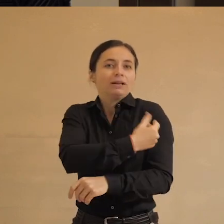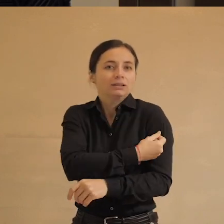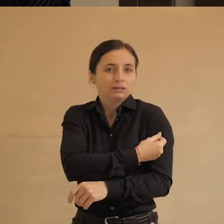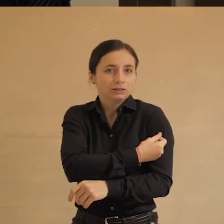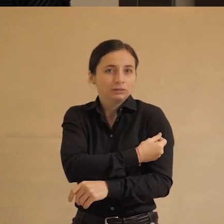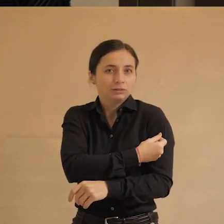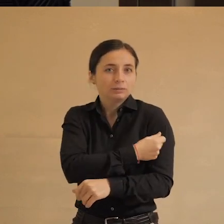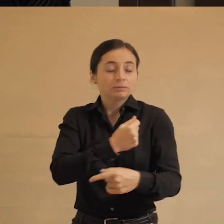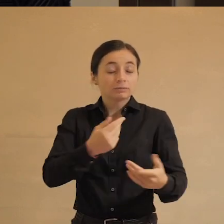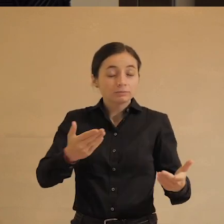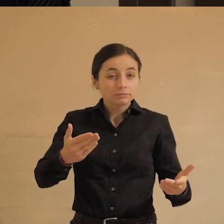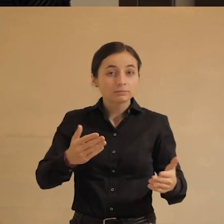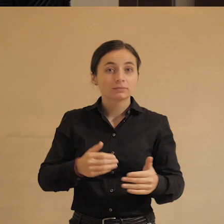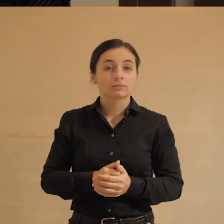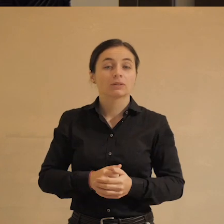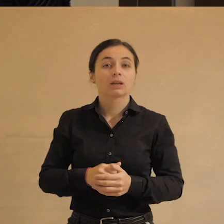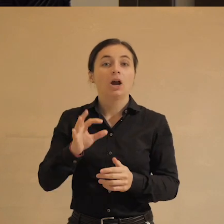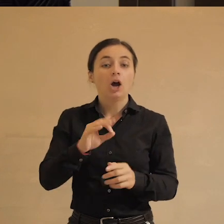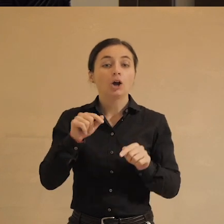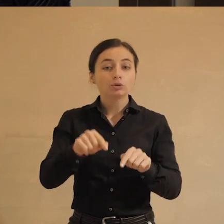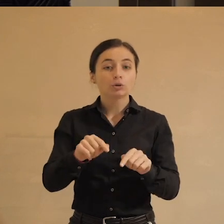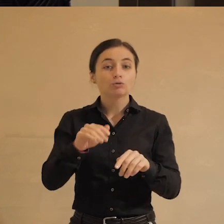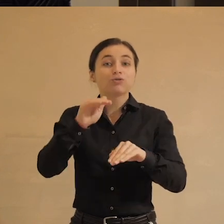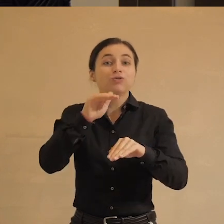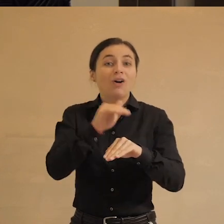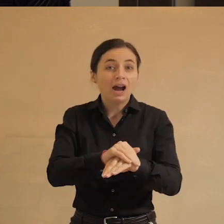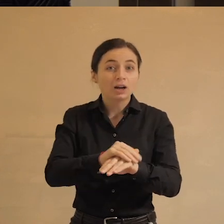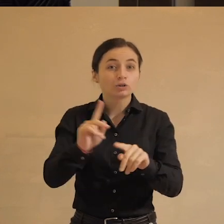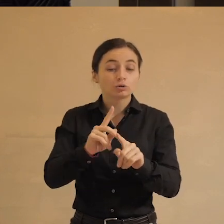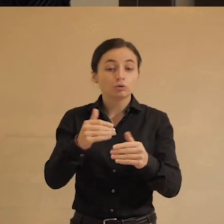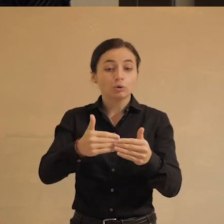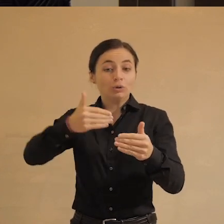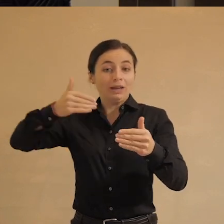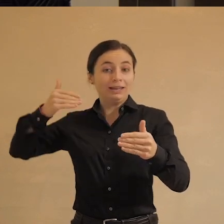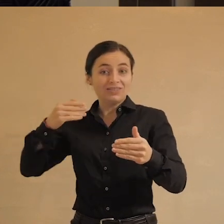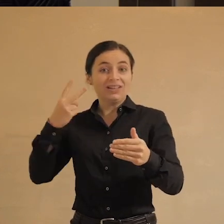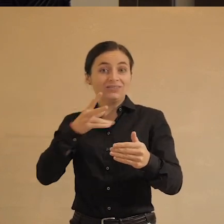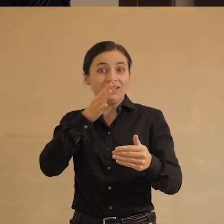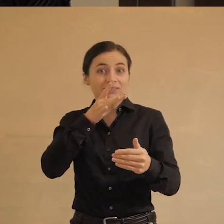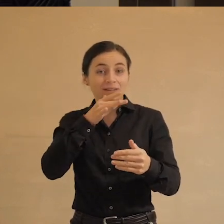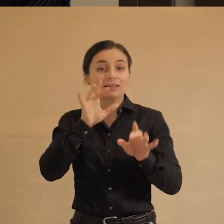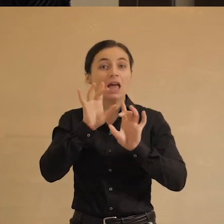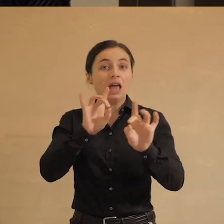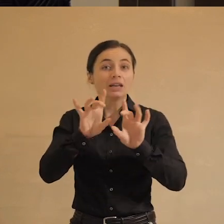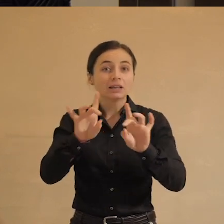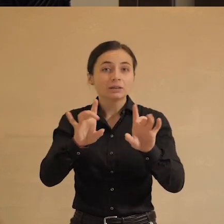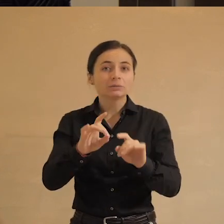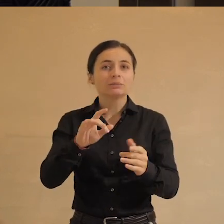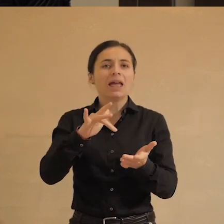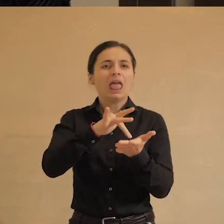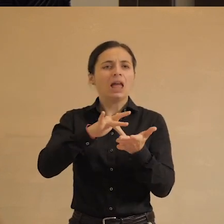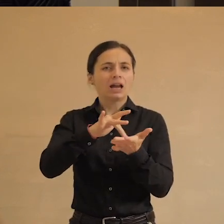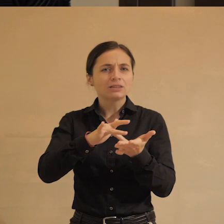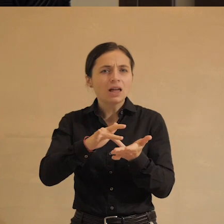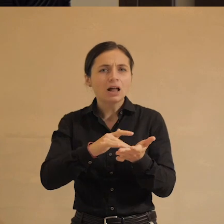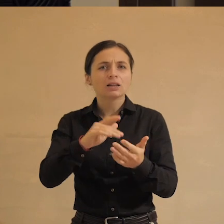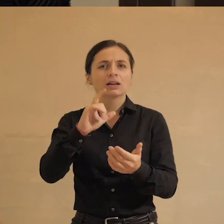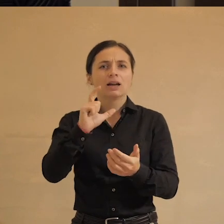голову-то себе и расшибли. Об тот факт, что до этого 20 лет рекламировали экстрасенсов,